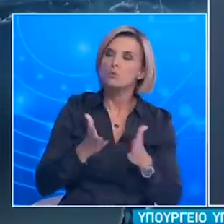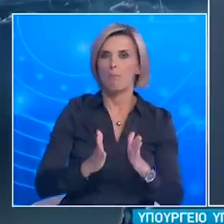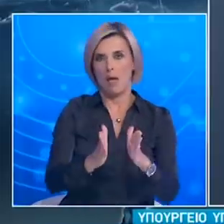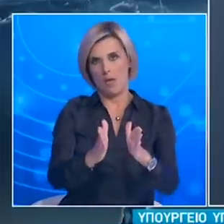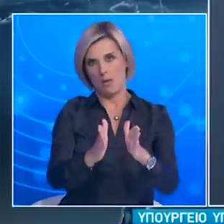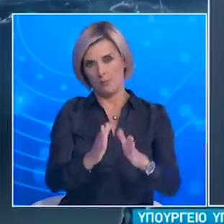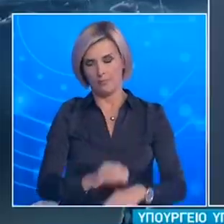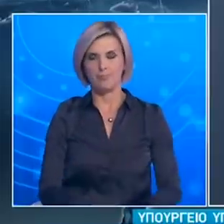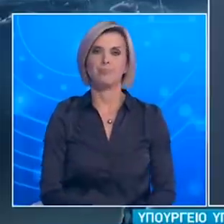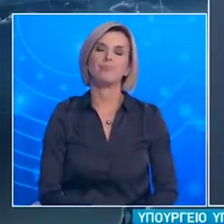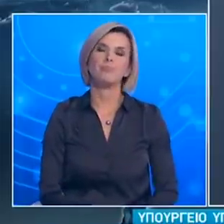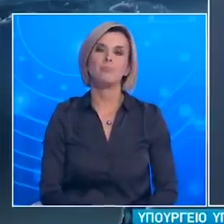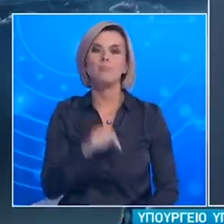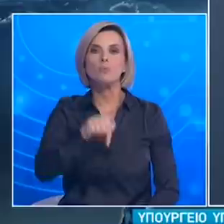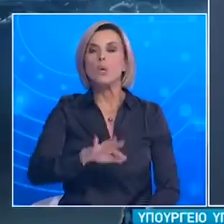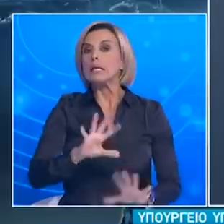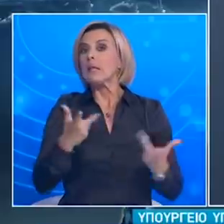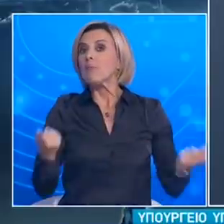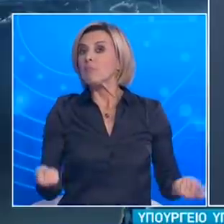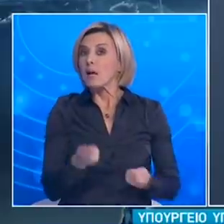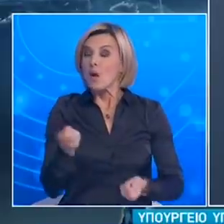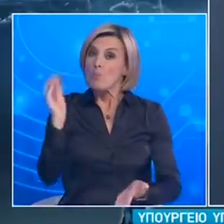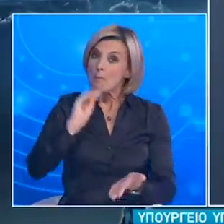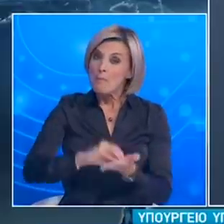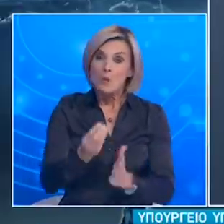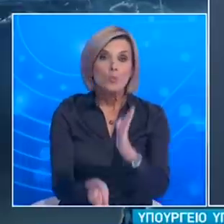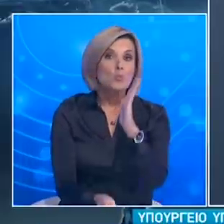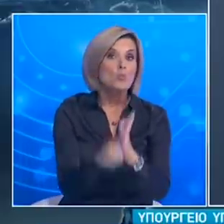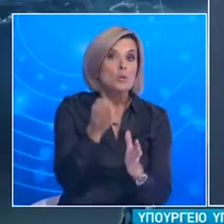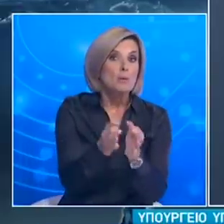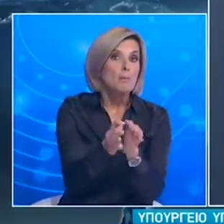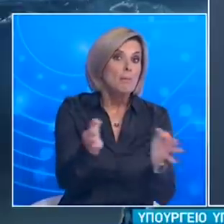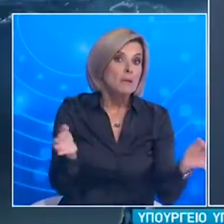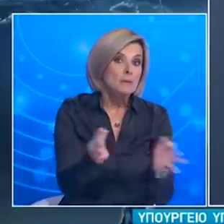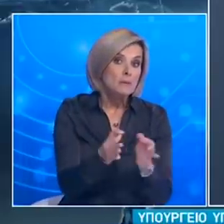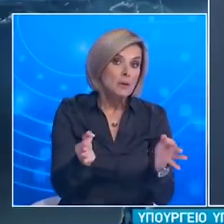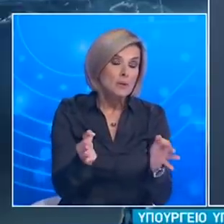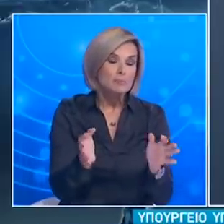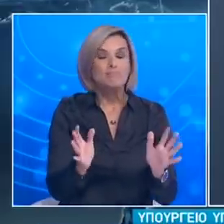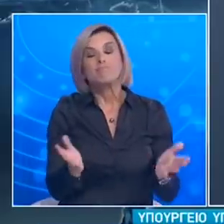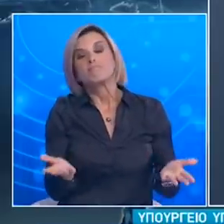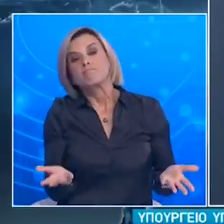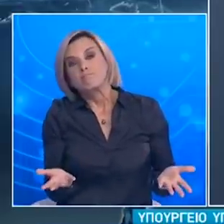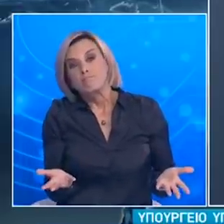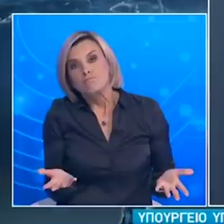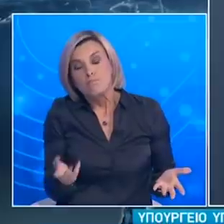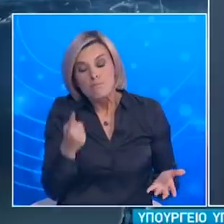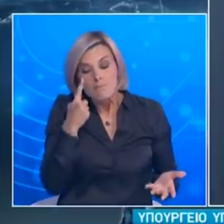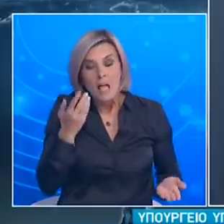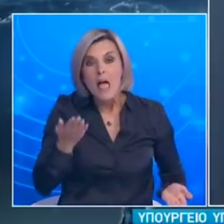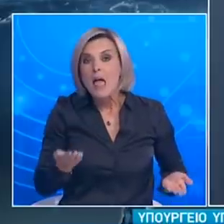Τώρα σε σχέση με την ανάγκη λήψης νέων μέτρων. Αρχικά θα ήθελα να σας πενθυμίσω ότι δεδομένες συμβεβαρημένες